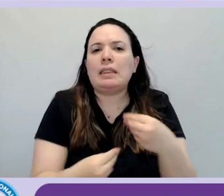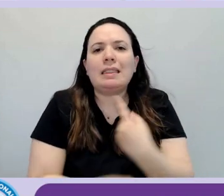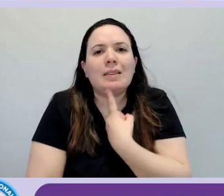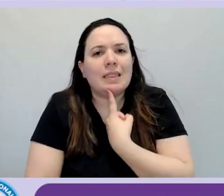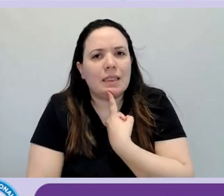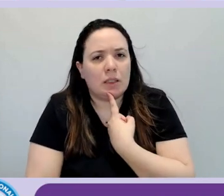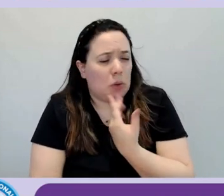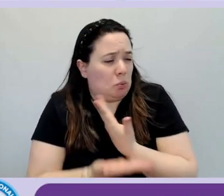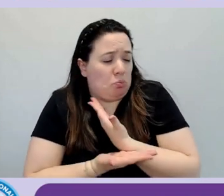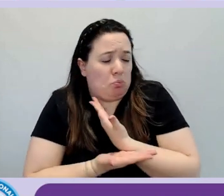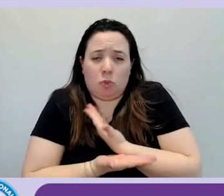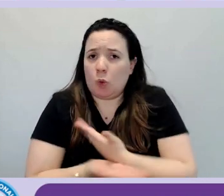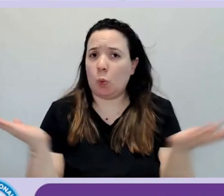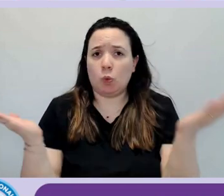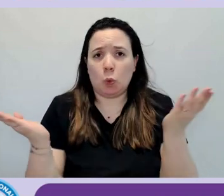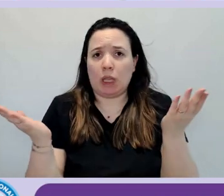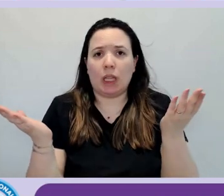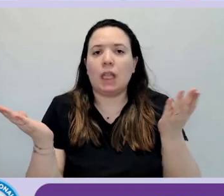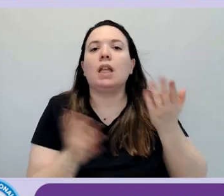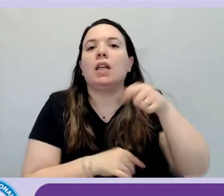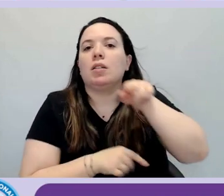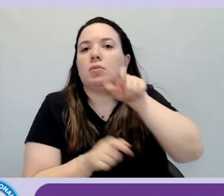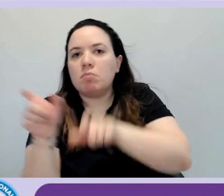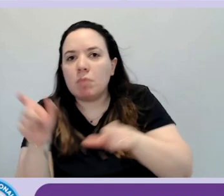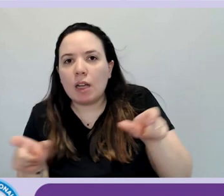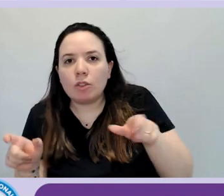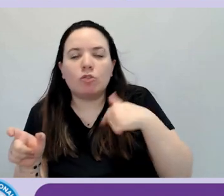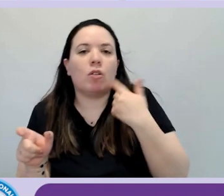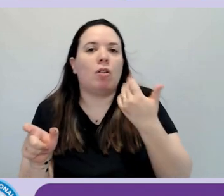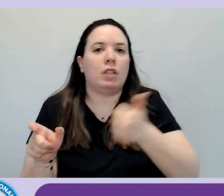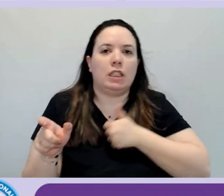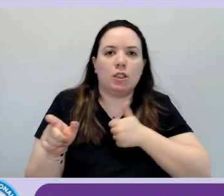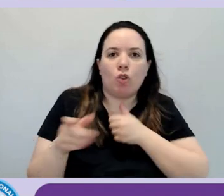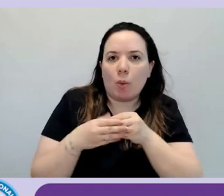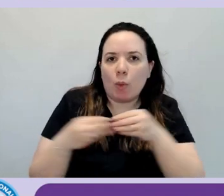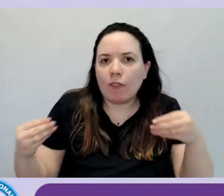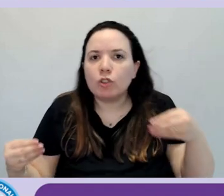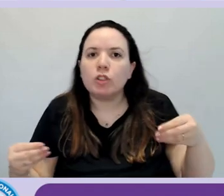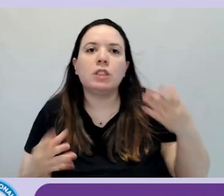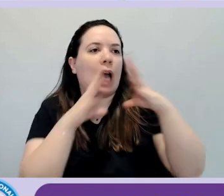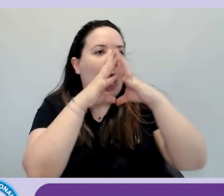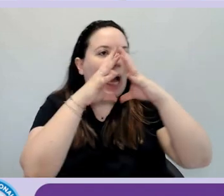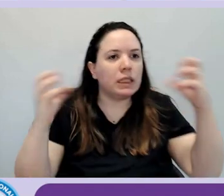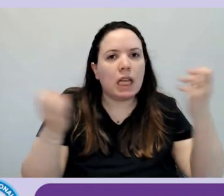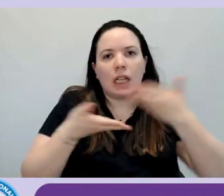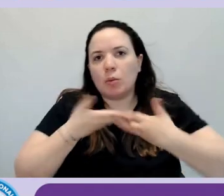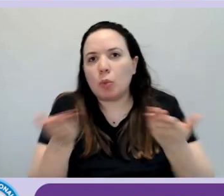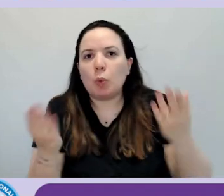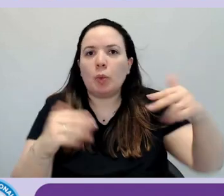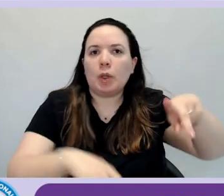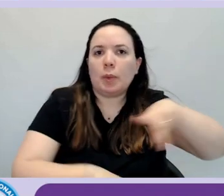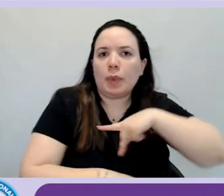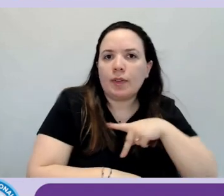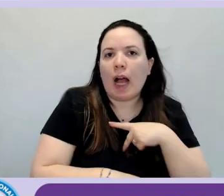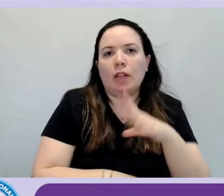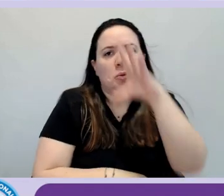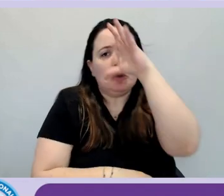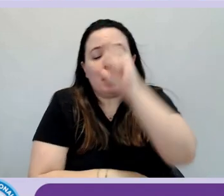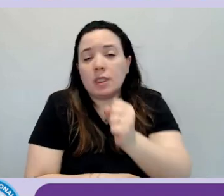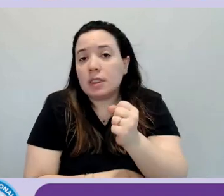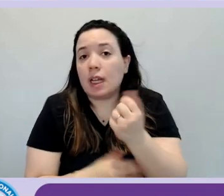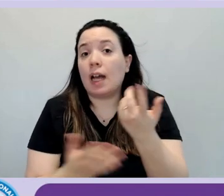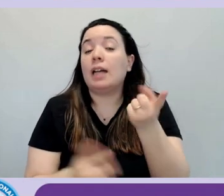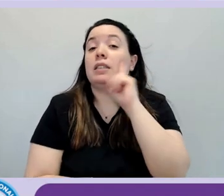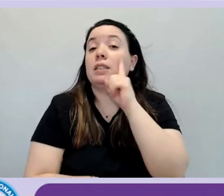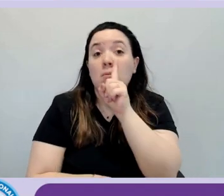aziende pubbliche e private, associazioni, persone con disabilità, singoli professionisti, università. Se volete